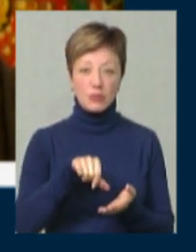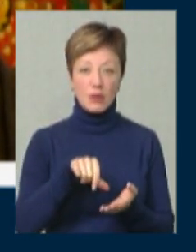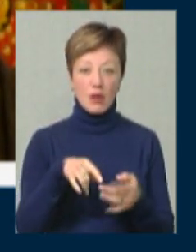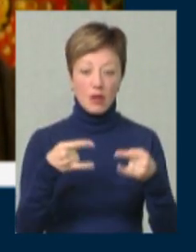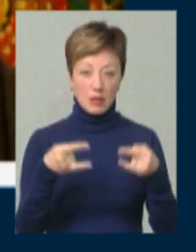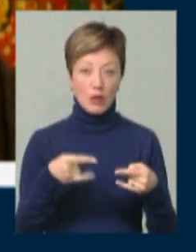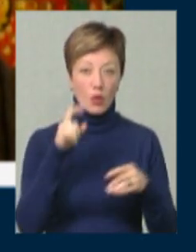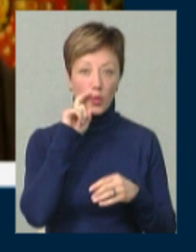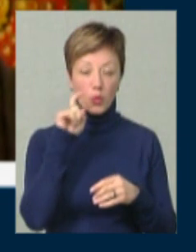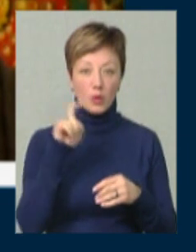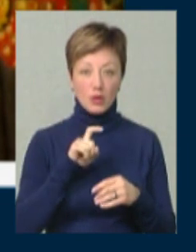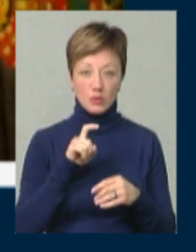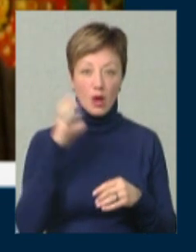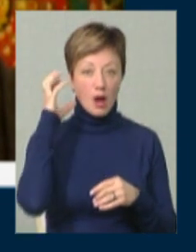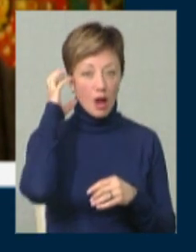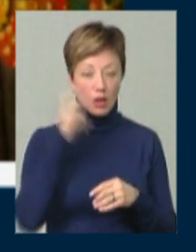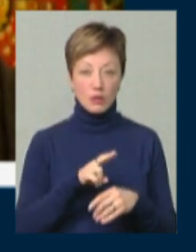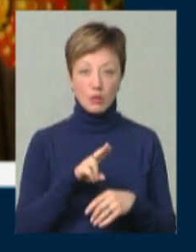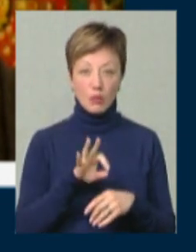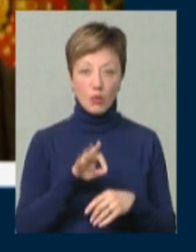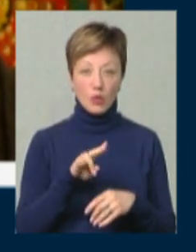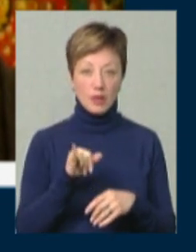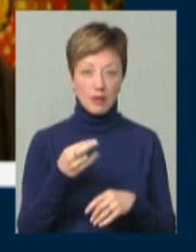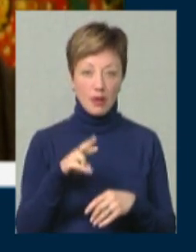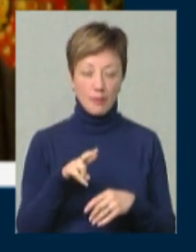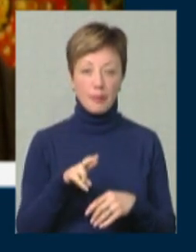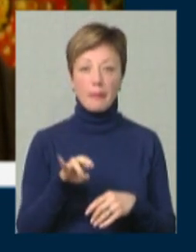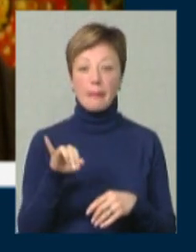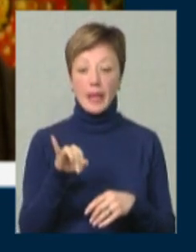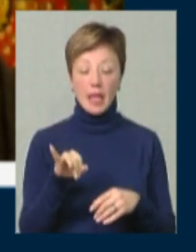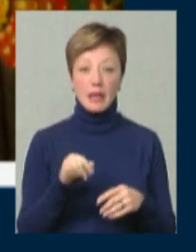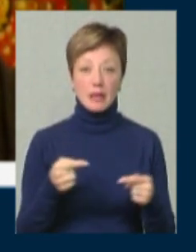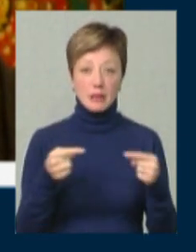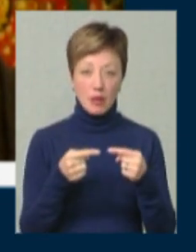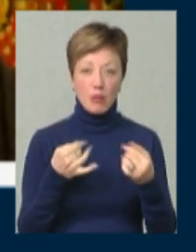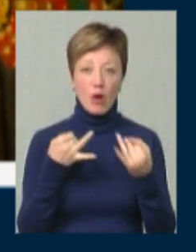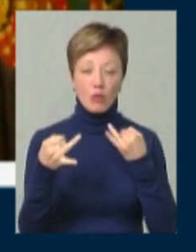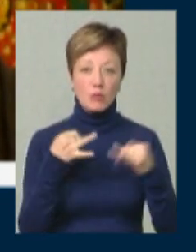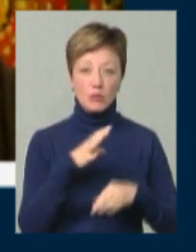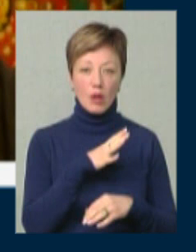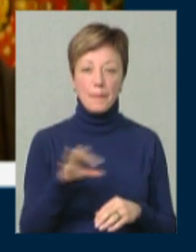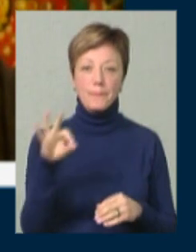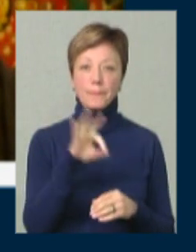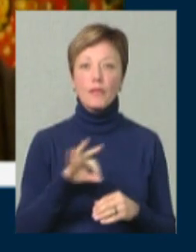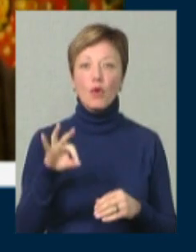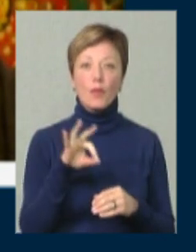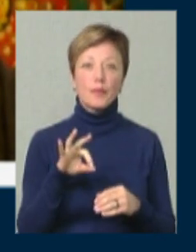етерію українського радіоподілля, і саме розмова йшла про